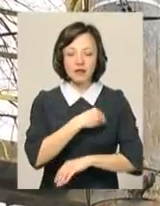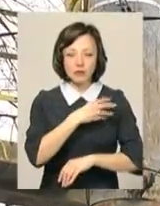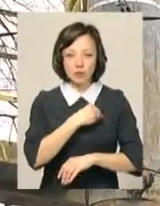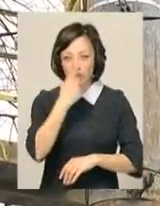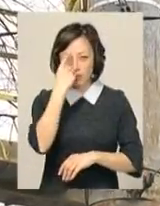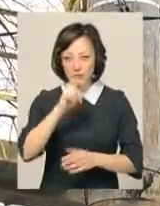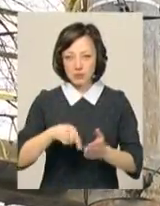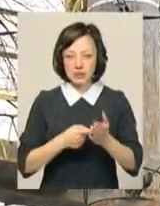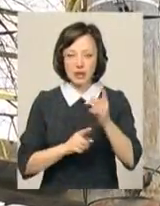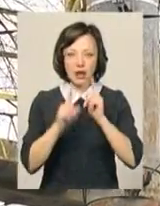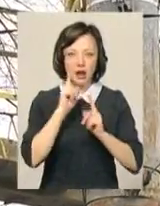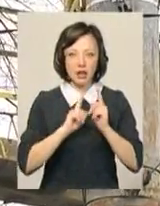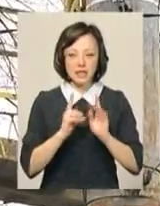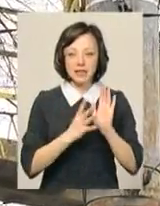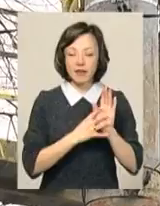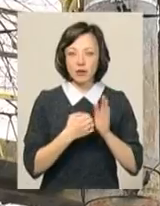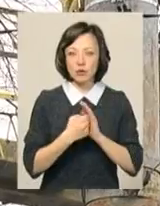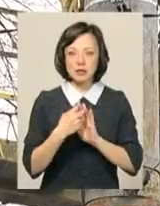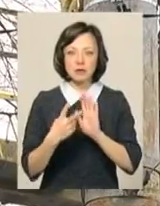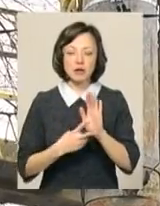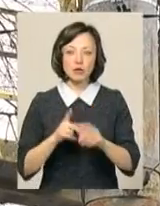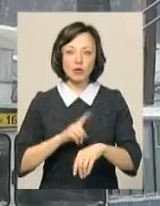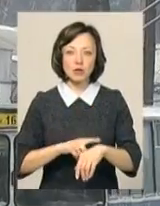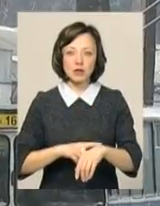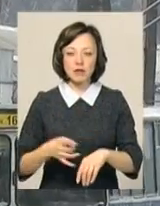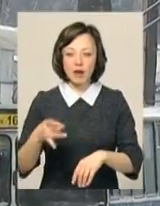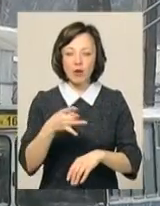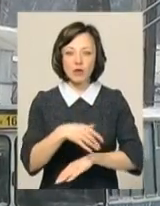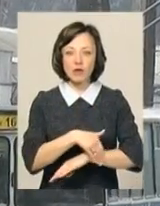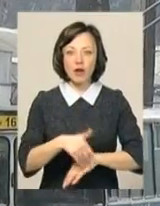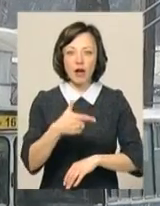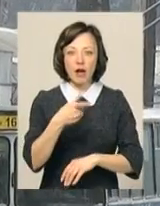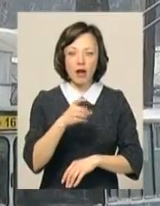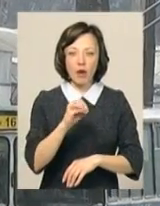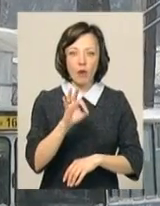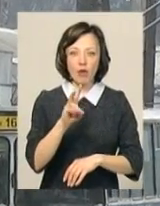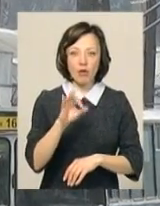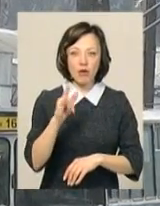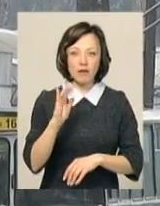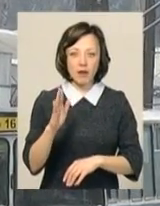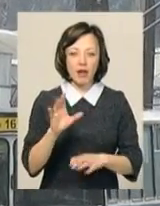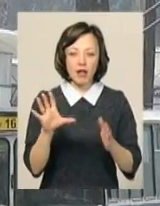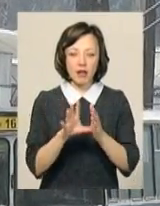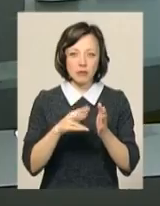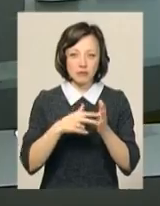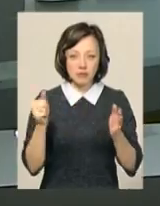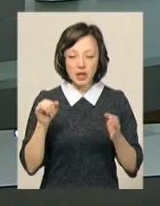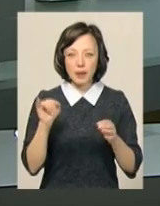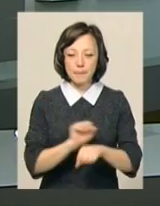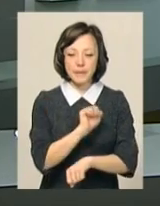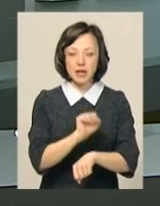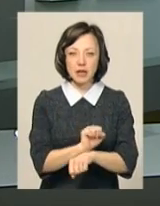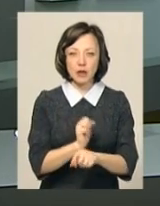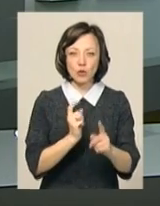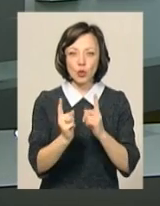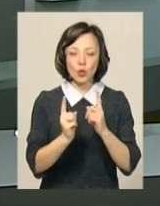у Хмельницькій міській раді. З 9 до 17 години в районі провулки геологів знеструмлять повітряну контактну лінію та частково перекриють рух